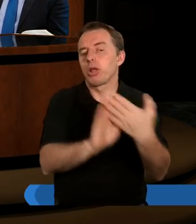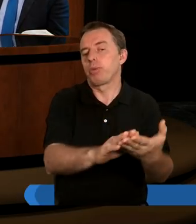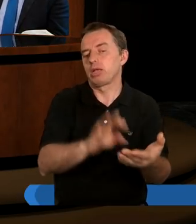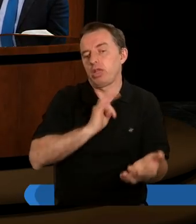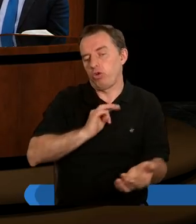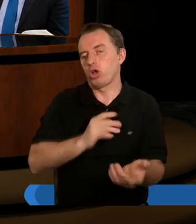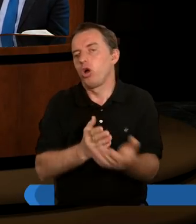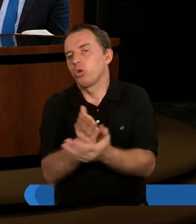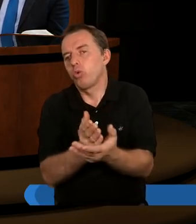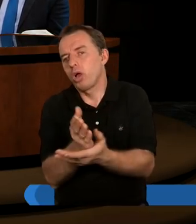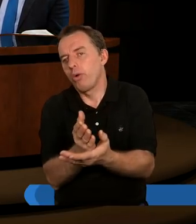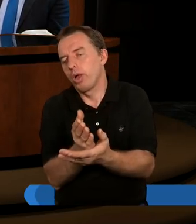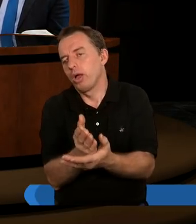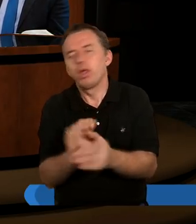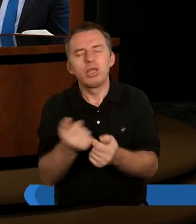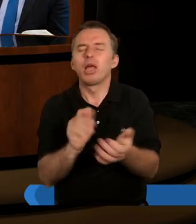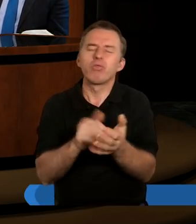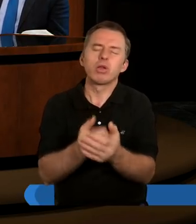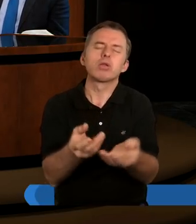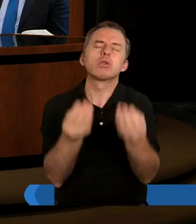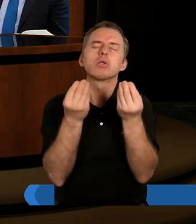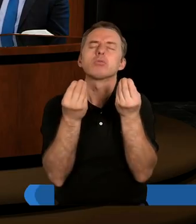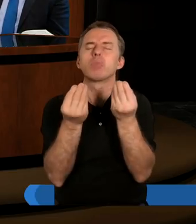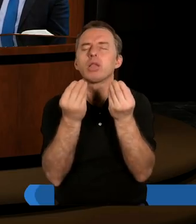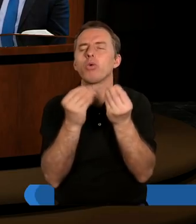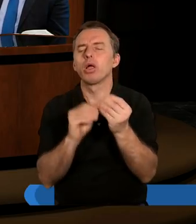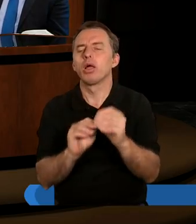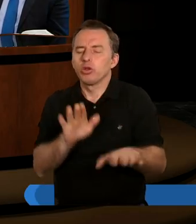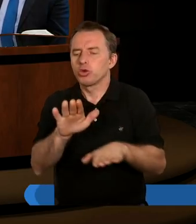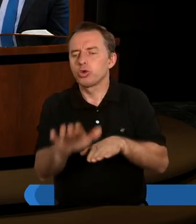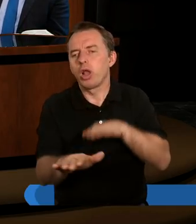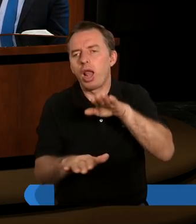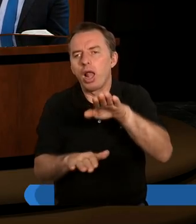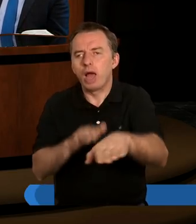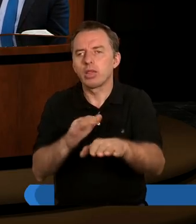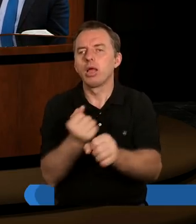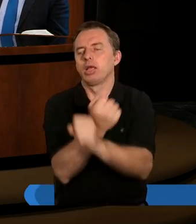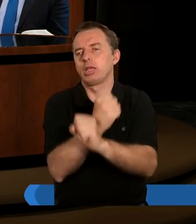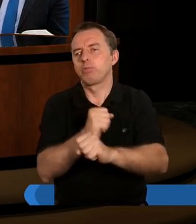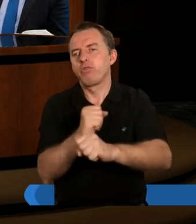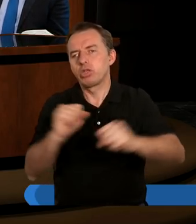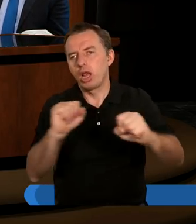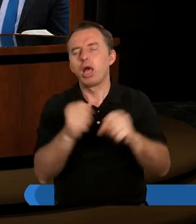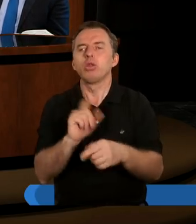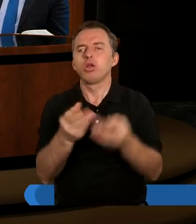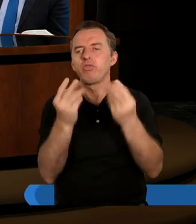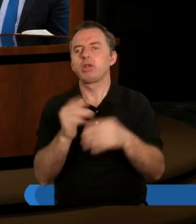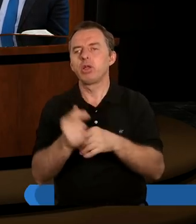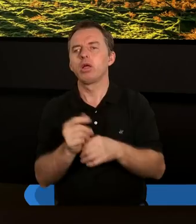słudze, no to naprawdę w niezwykły sposób wstępuje w ślady Zbawiciela. Tak mniej więcej wygląda ta historia.